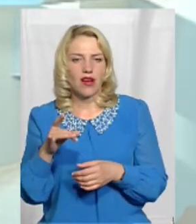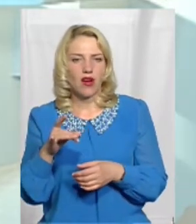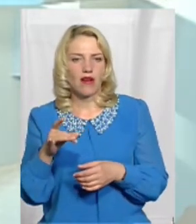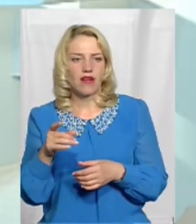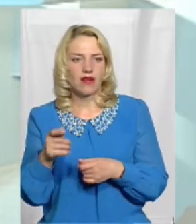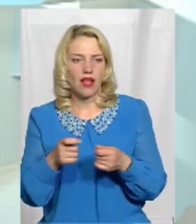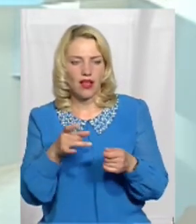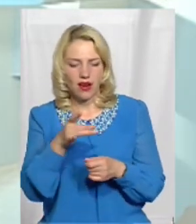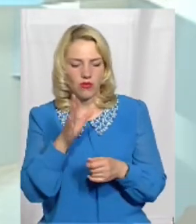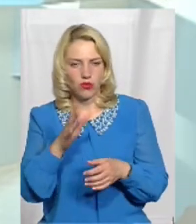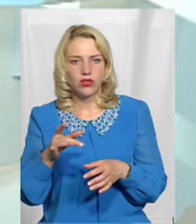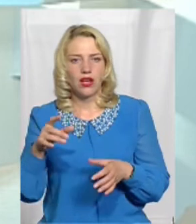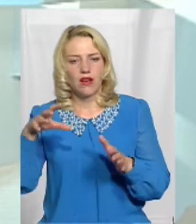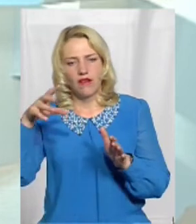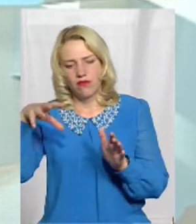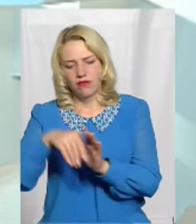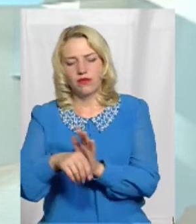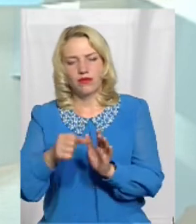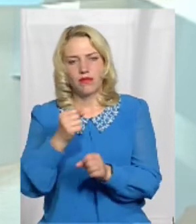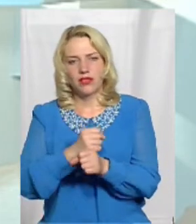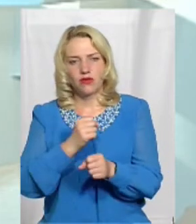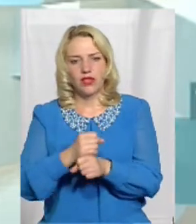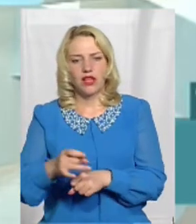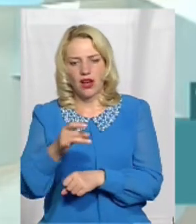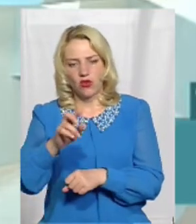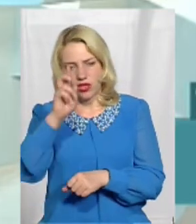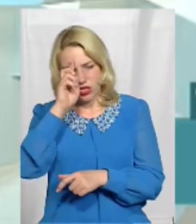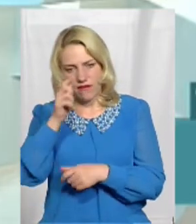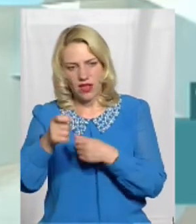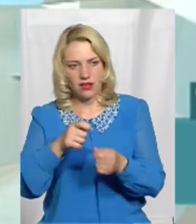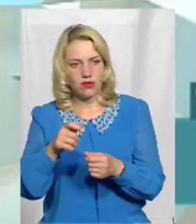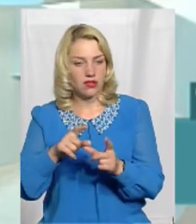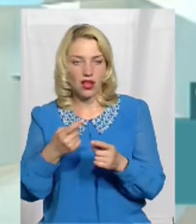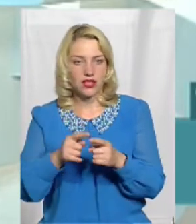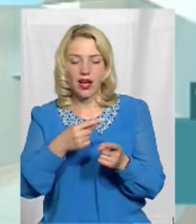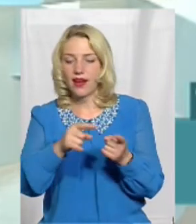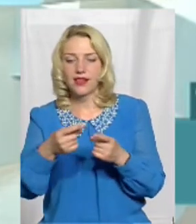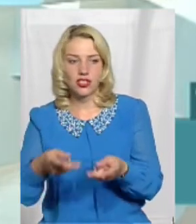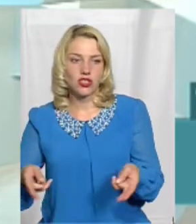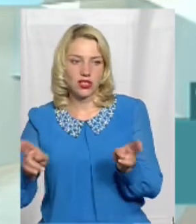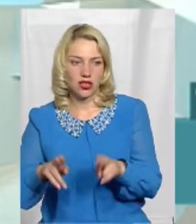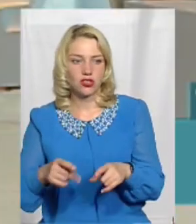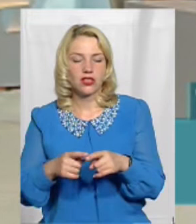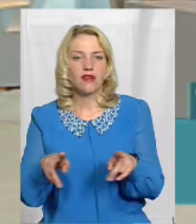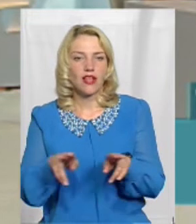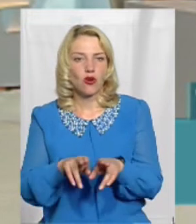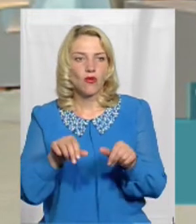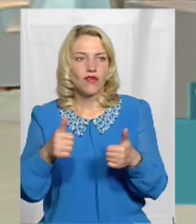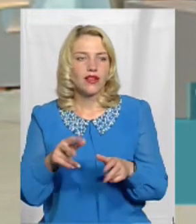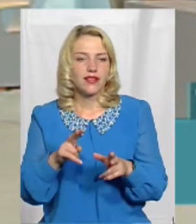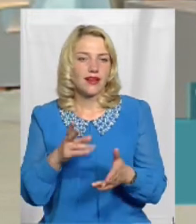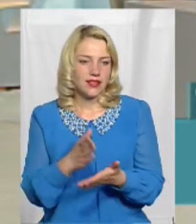існувати районна державна адміністрація Працювати, а все інше залишається в такому самому вигляді, як воно і є